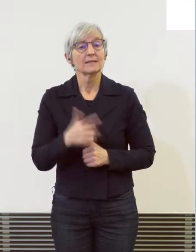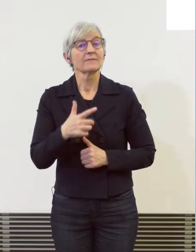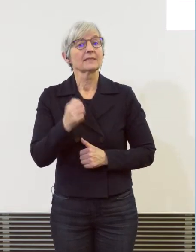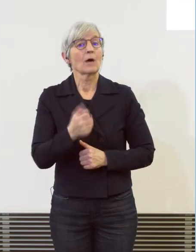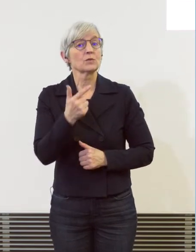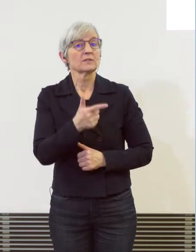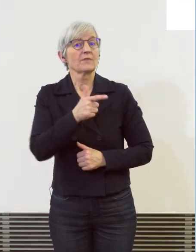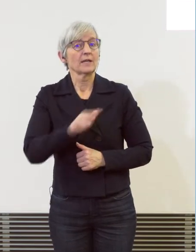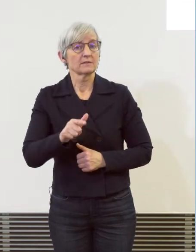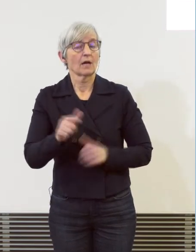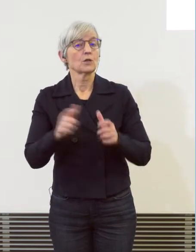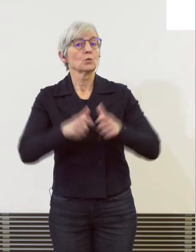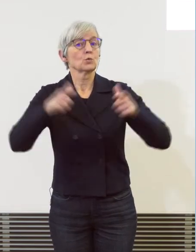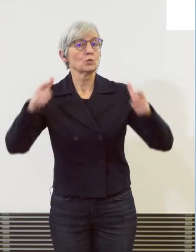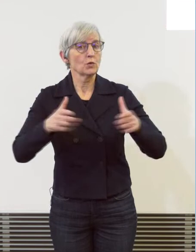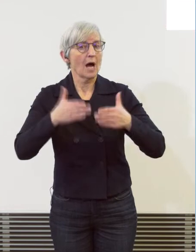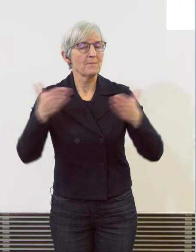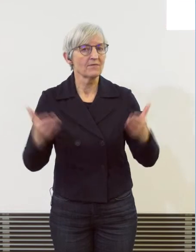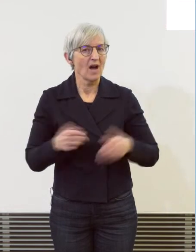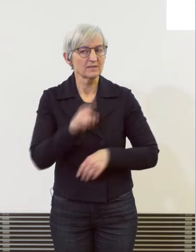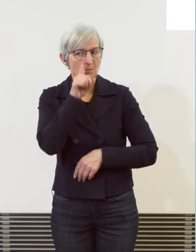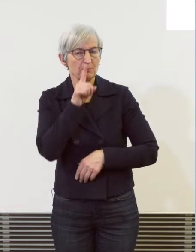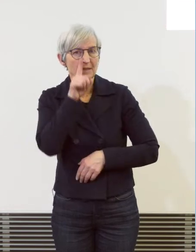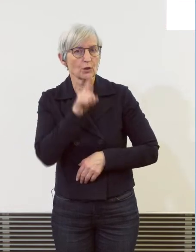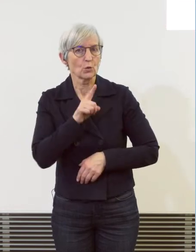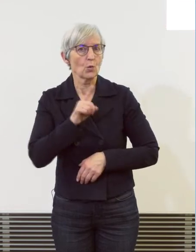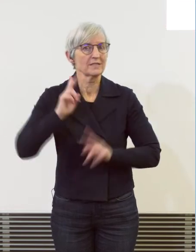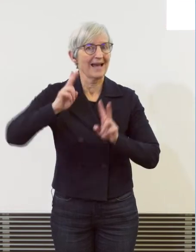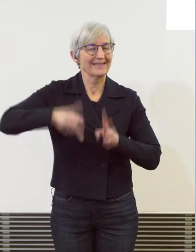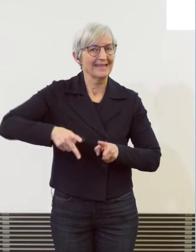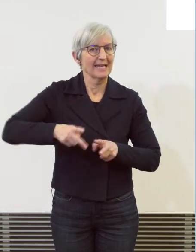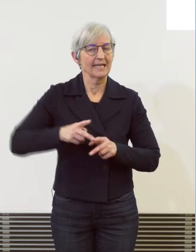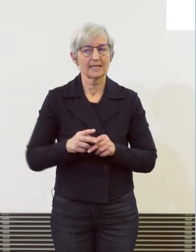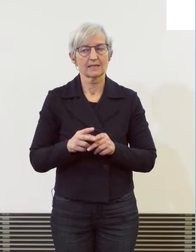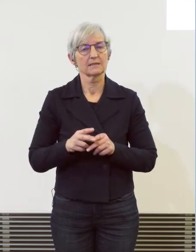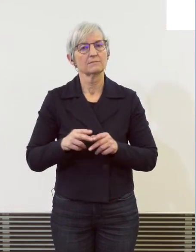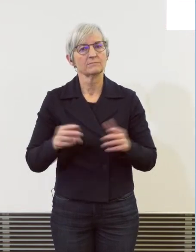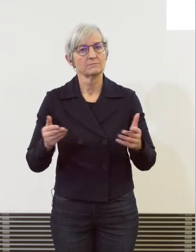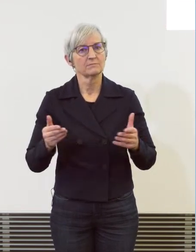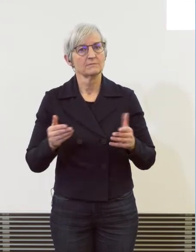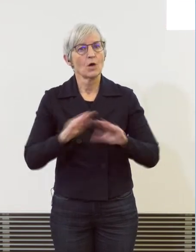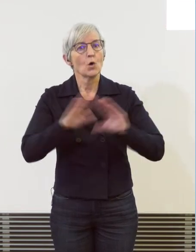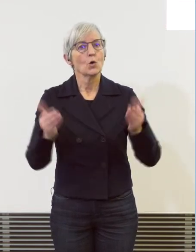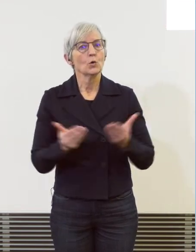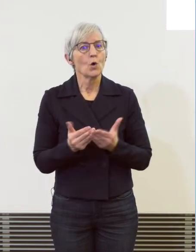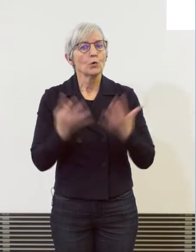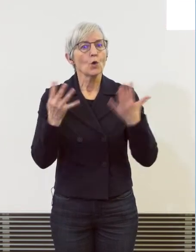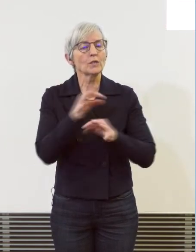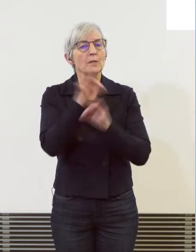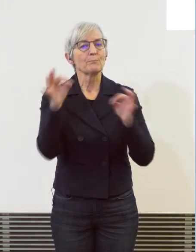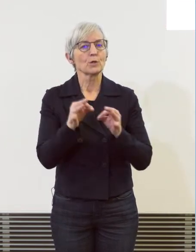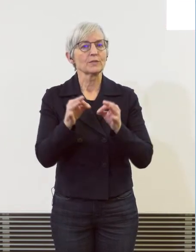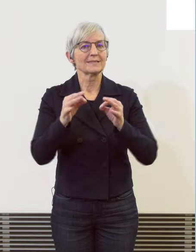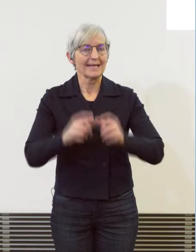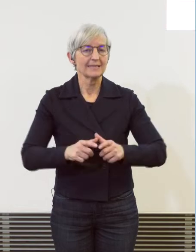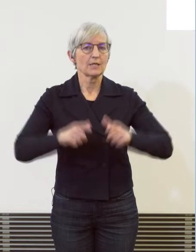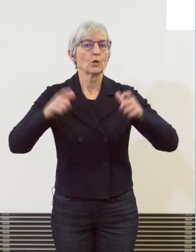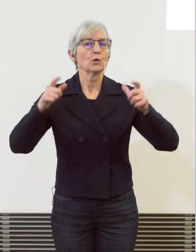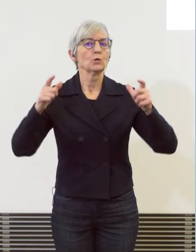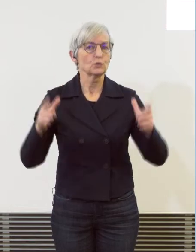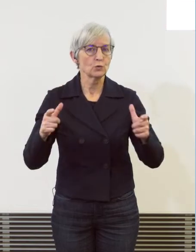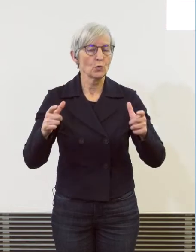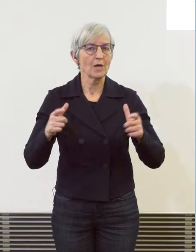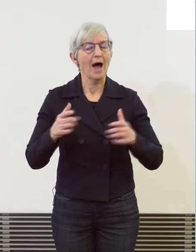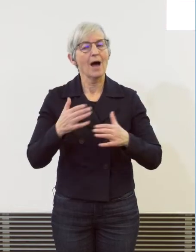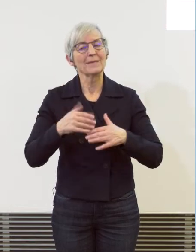Zunahme von Betrugsdelikten. Das hat sich weiter fortgesetzt. Es sind rund 9 Prozent mehr solche Anzeigen als im